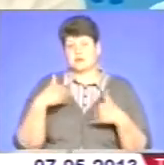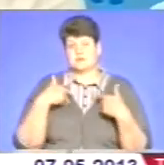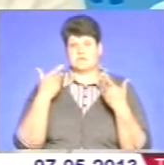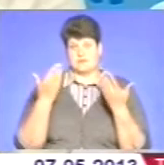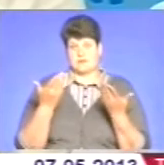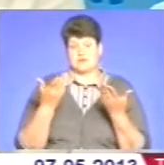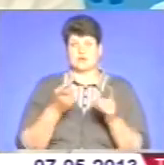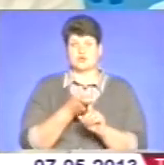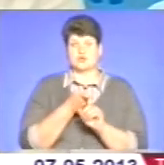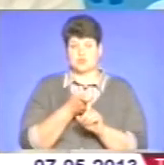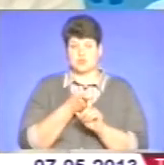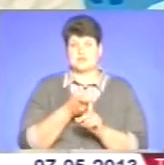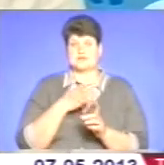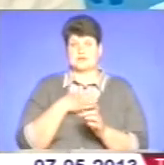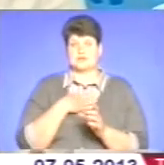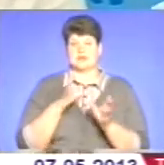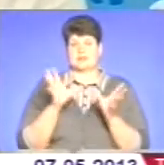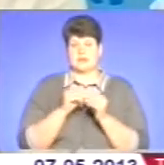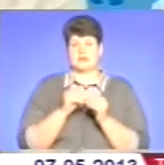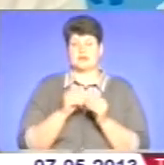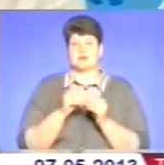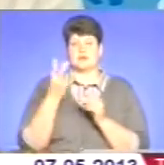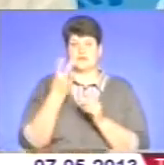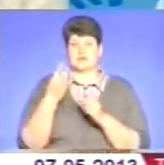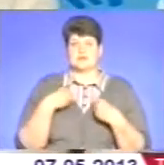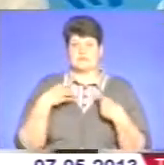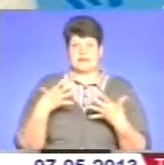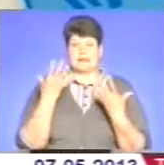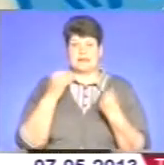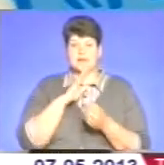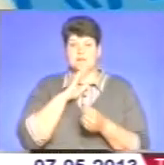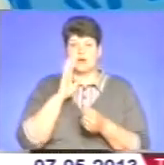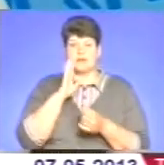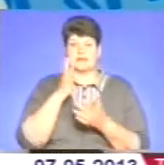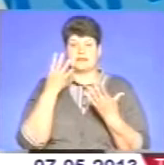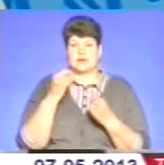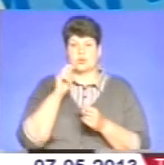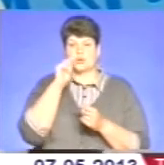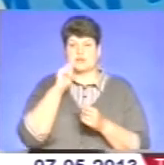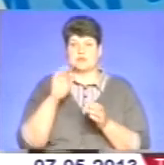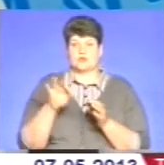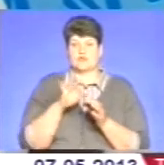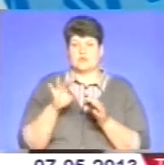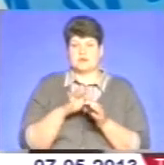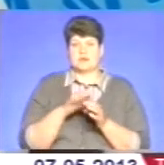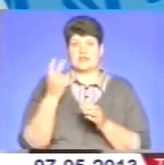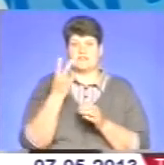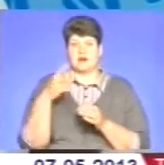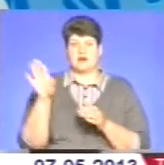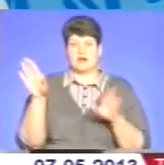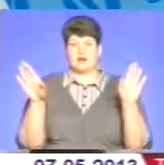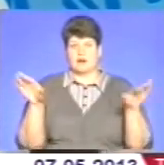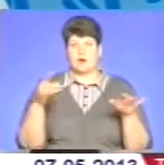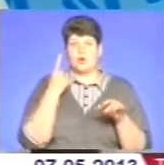яке стосується поєднання двох свят, День матері і День української вишиванки, дійсно, як два крива, одно